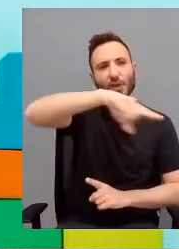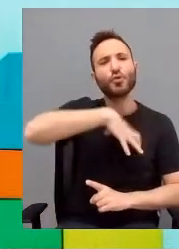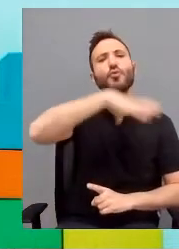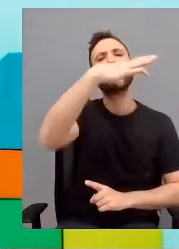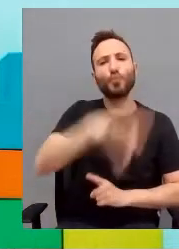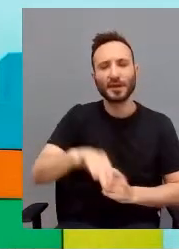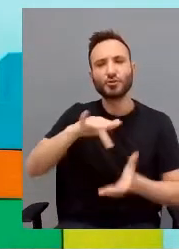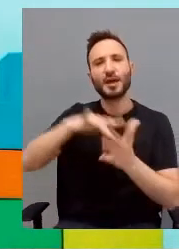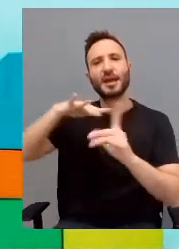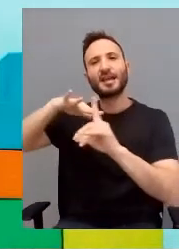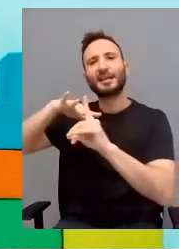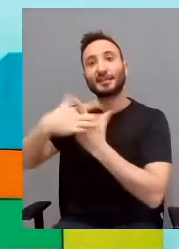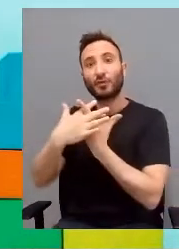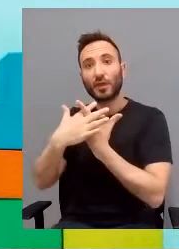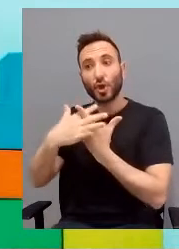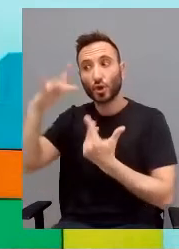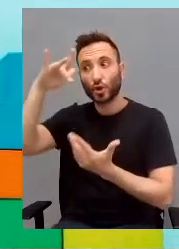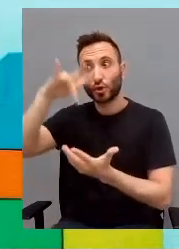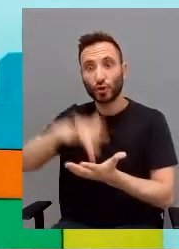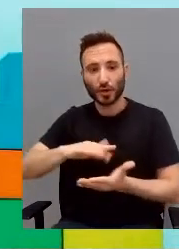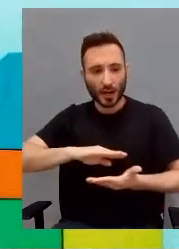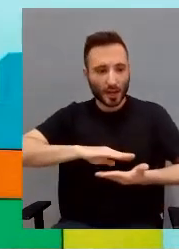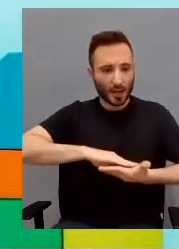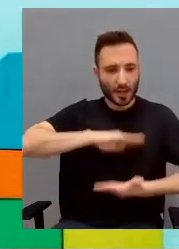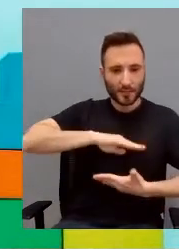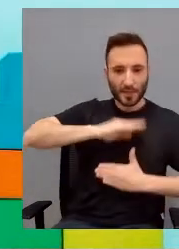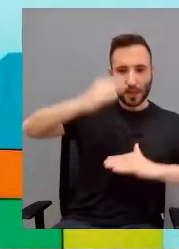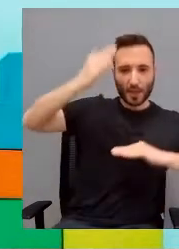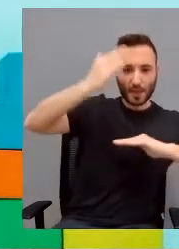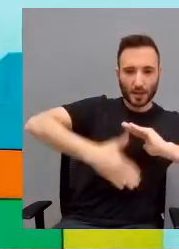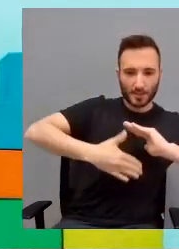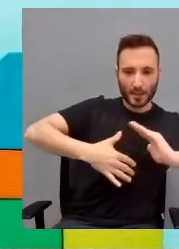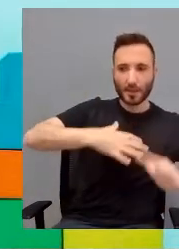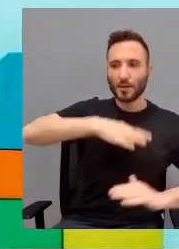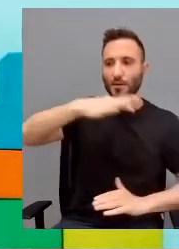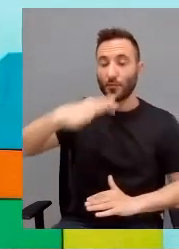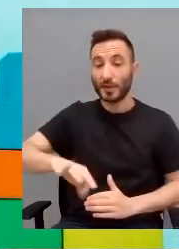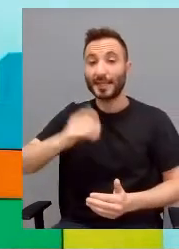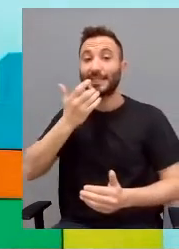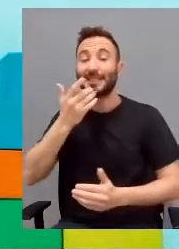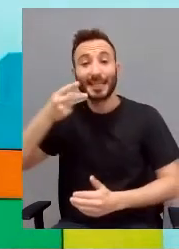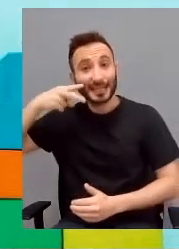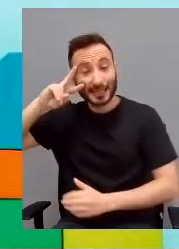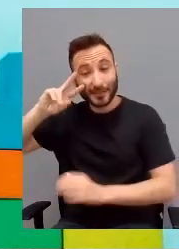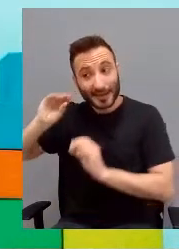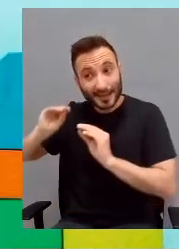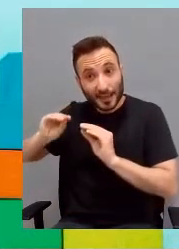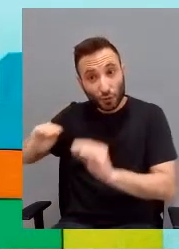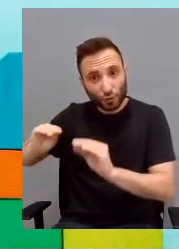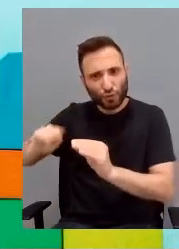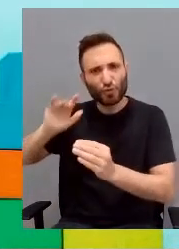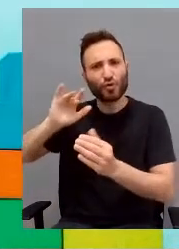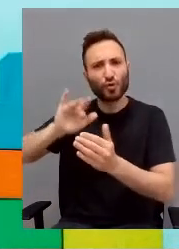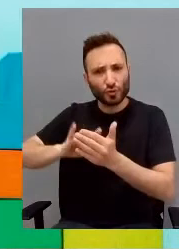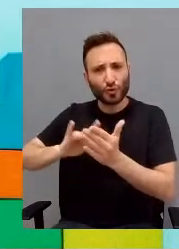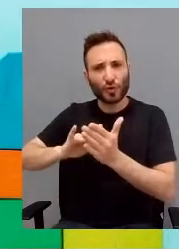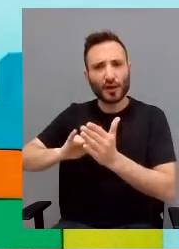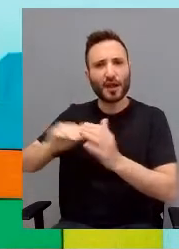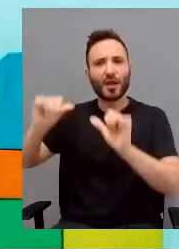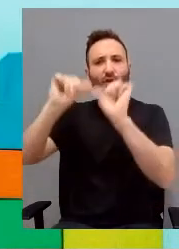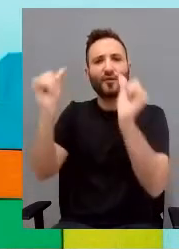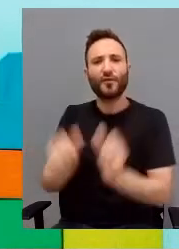situazioni più oltre le loro competenze, se questa esperienza si sviluppa in un marco